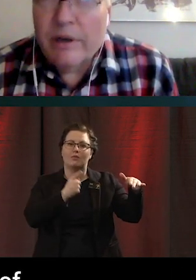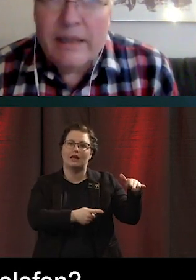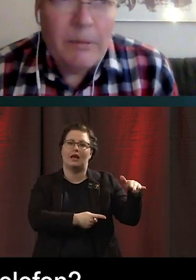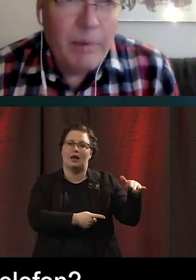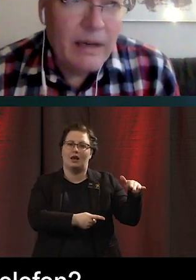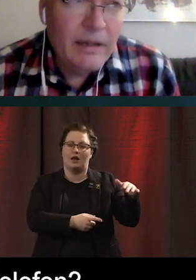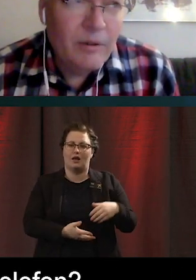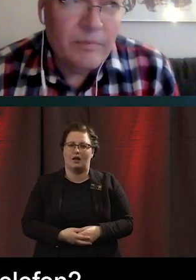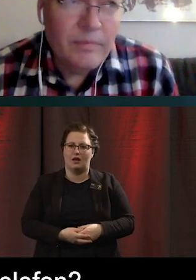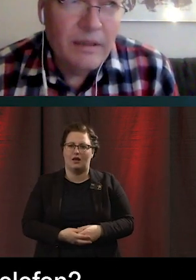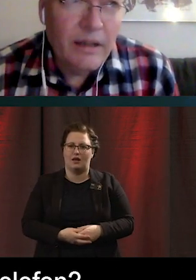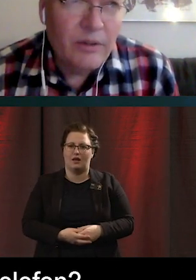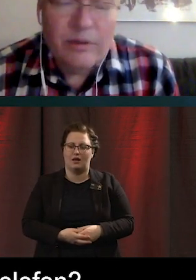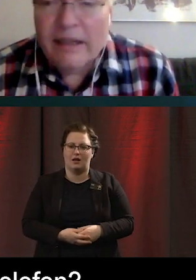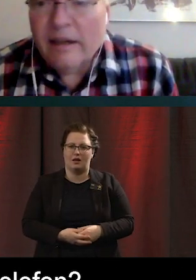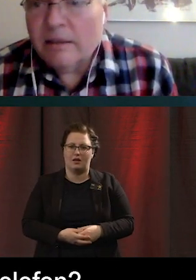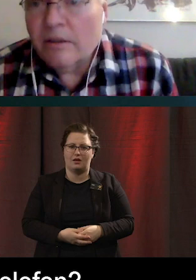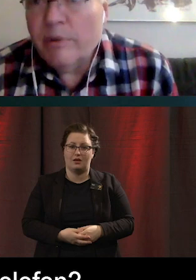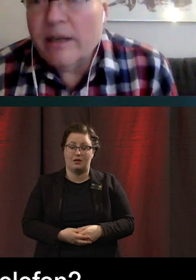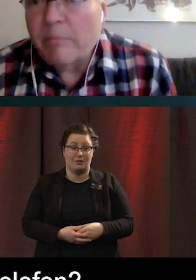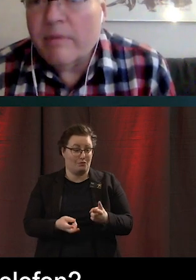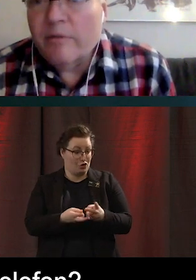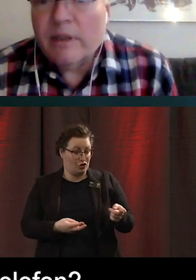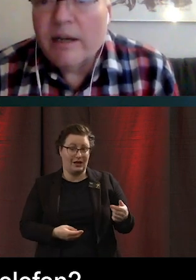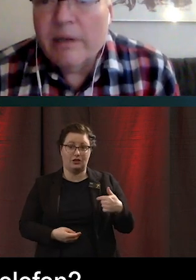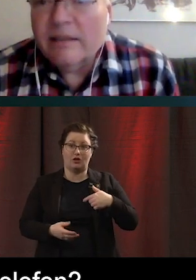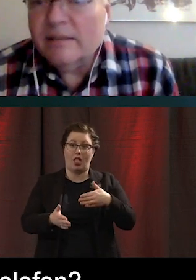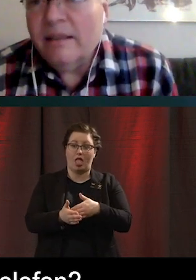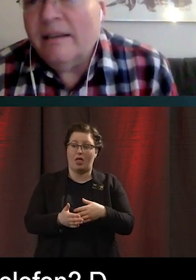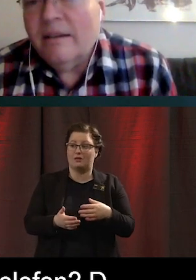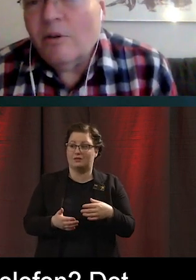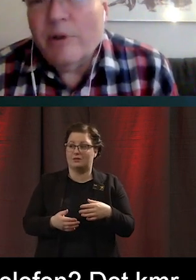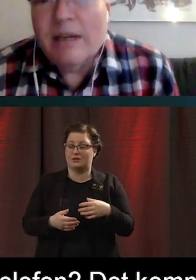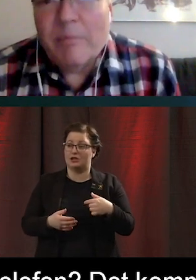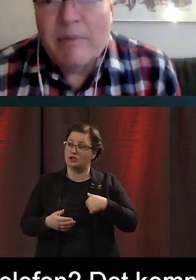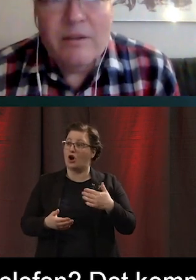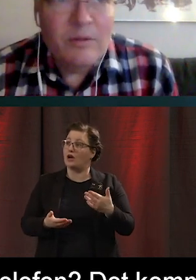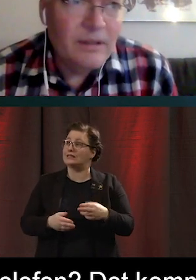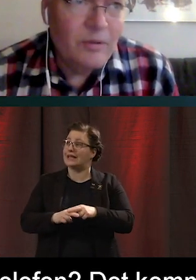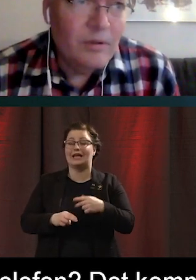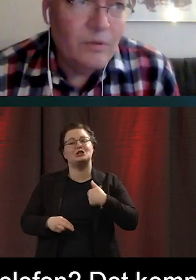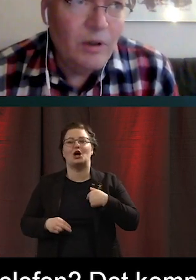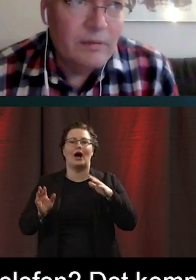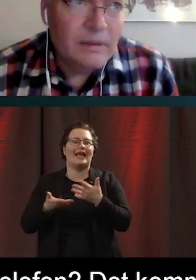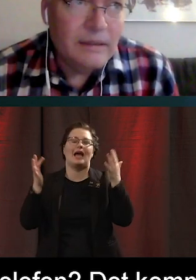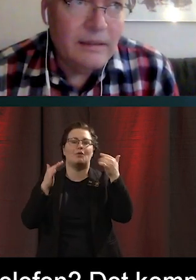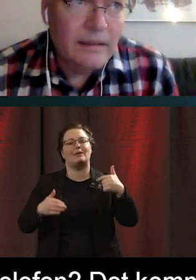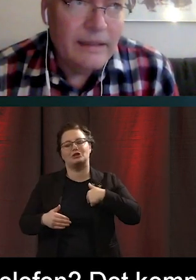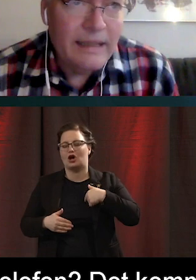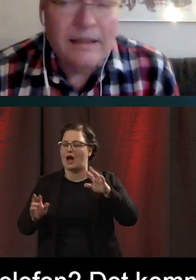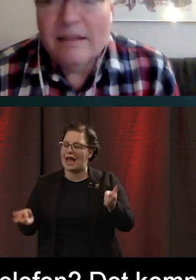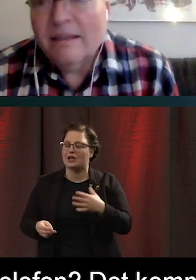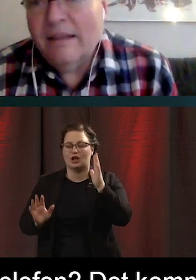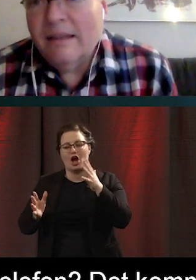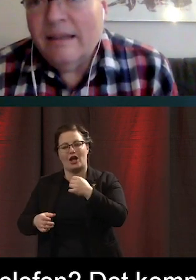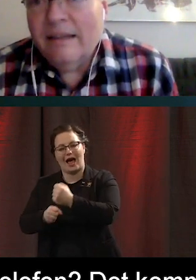Kommer det att hjälpa mig när jag studerar? Kommer det att hjälpa mig att få ett arbete? Kommer det att hjälpa mig att ha ett